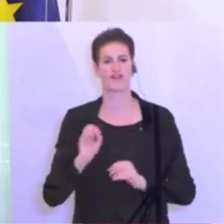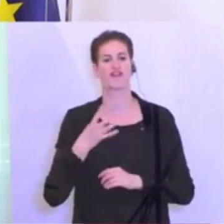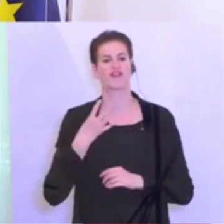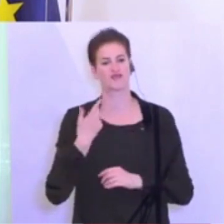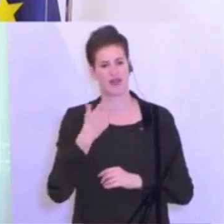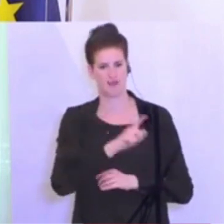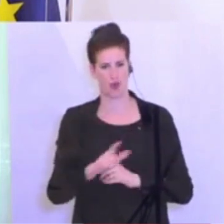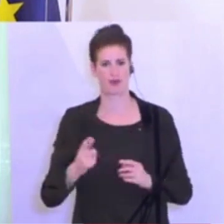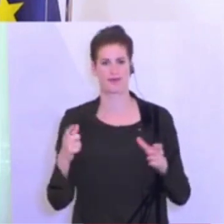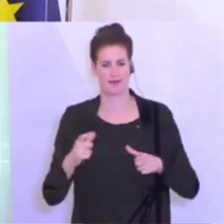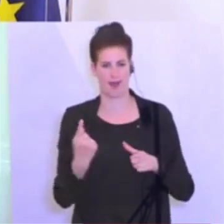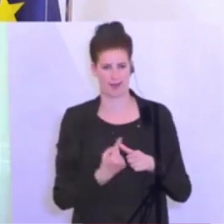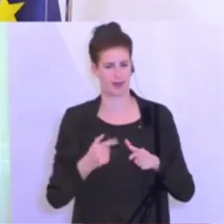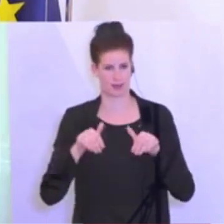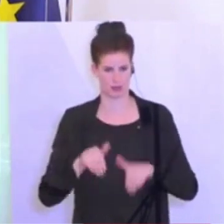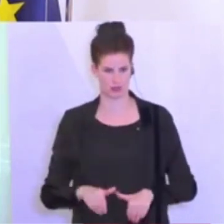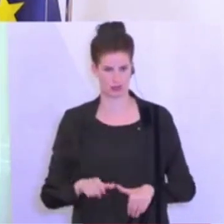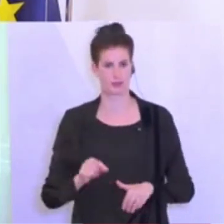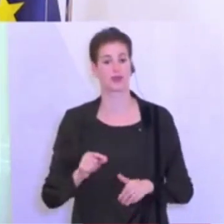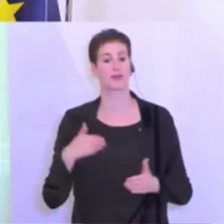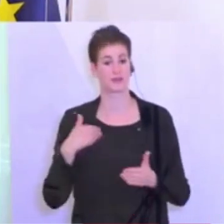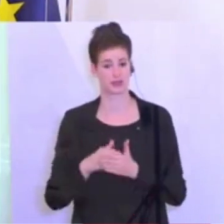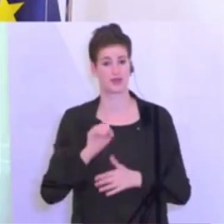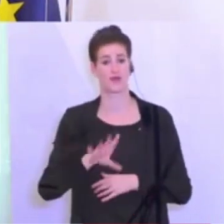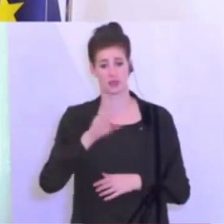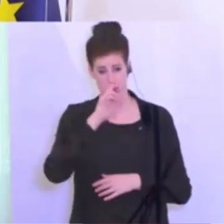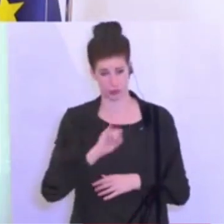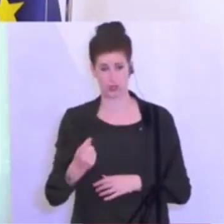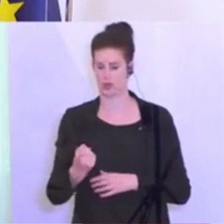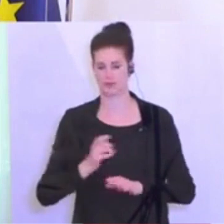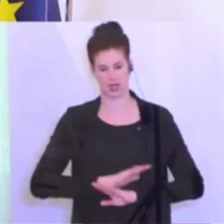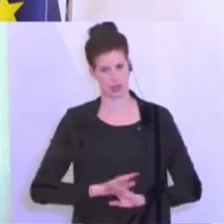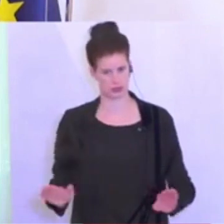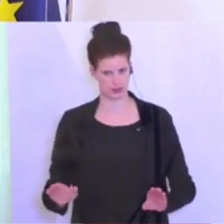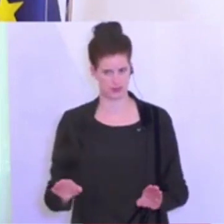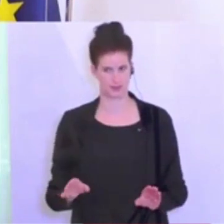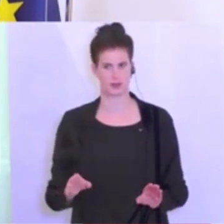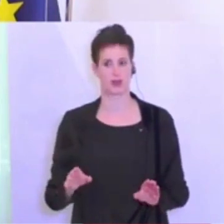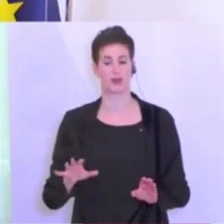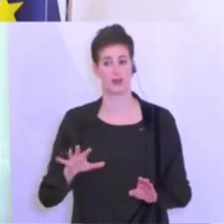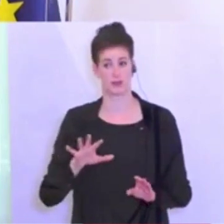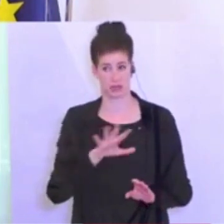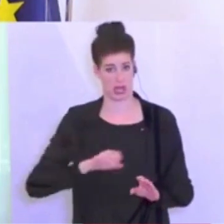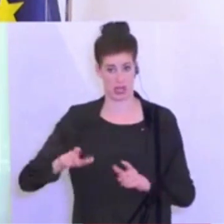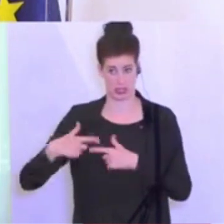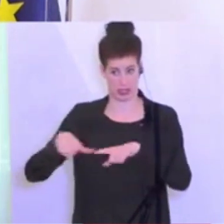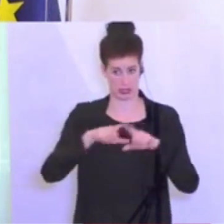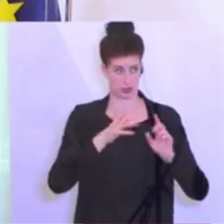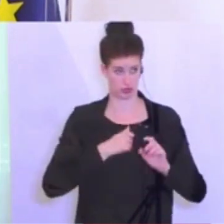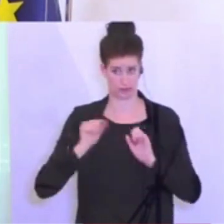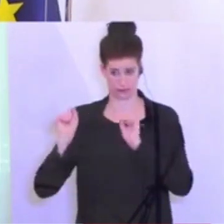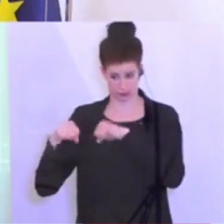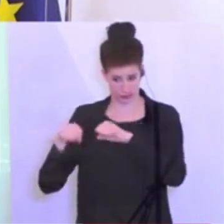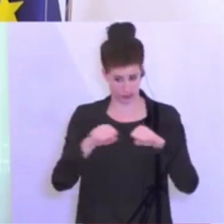Das wird aber mit 15. Juni ein Ende haben mit all den Ländern, wo wir diese Vereinbarung zustande bringen. Mit drei